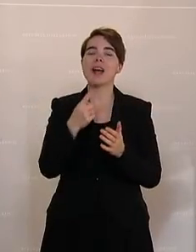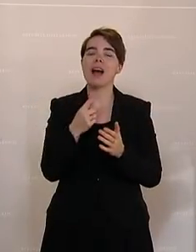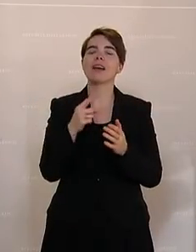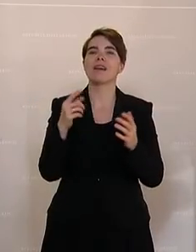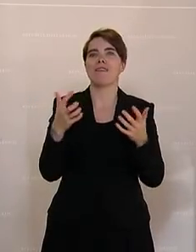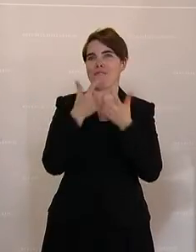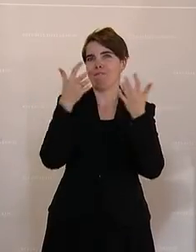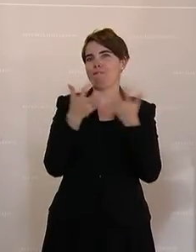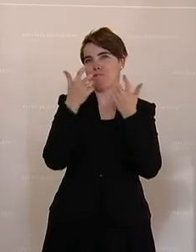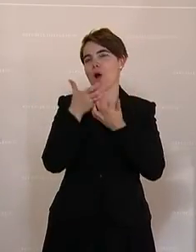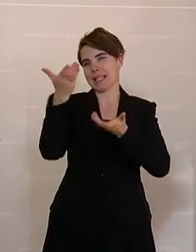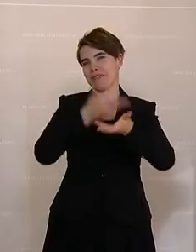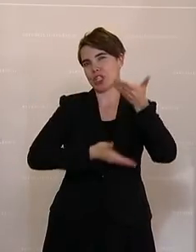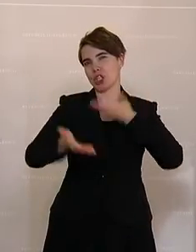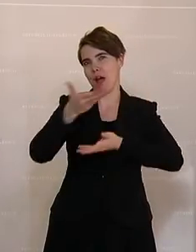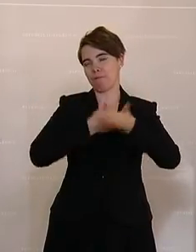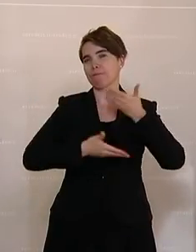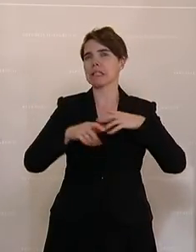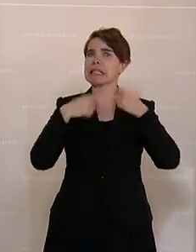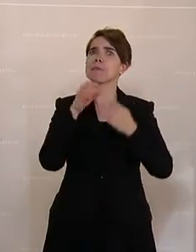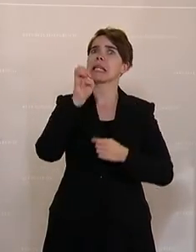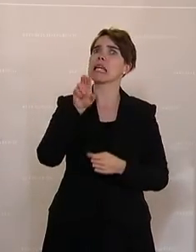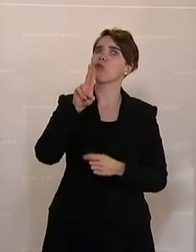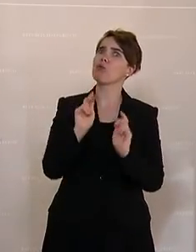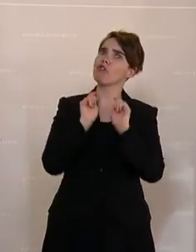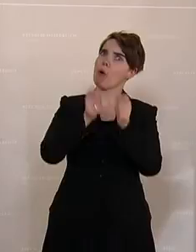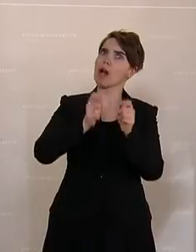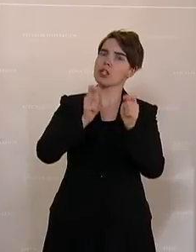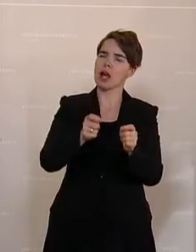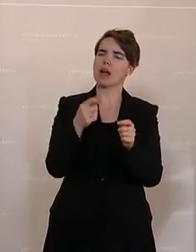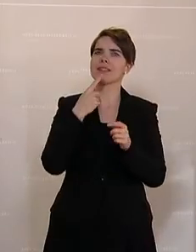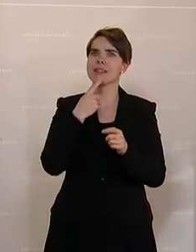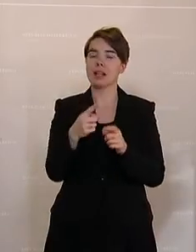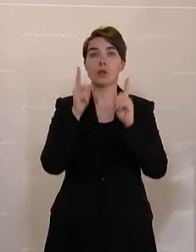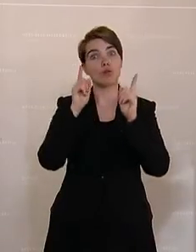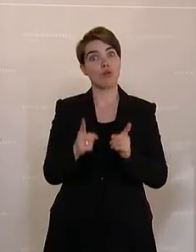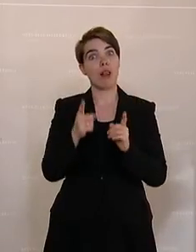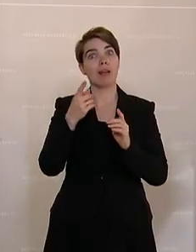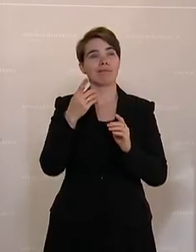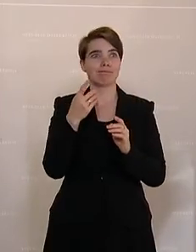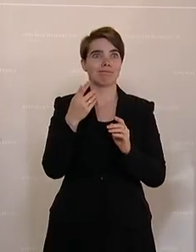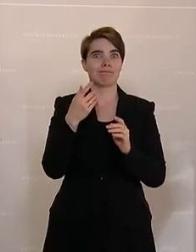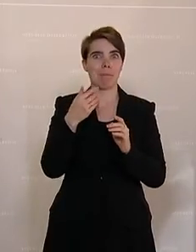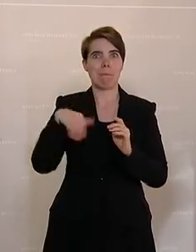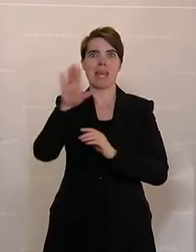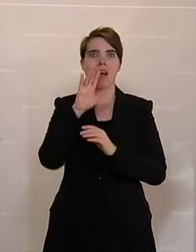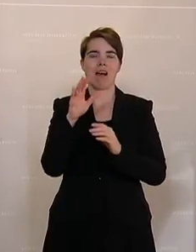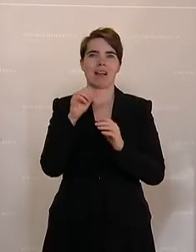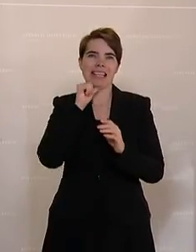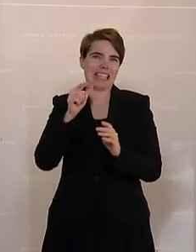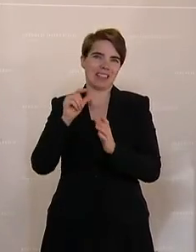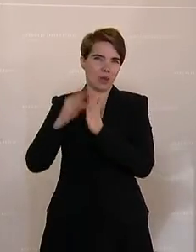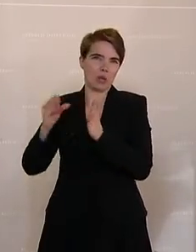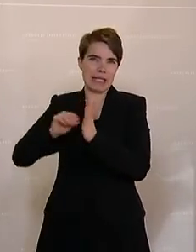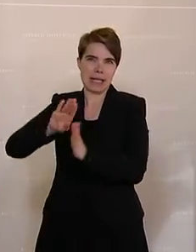Forstwirtschaft. Da gibt es einen EU-Vorschlag, der sagt, man sollte verstärkt außer Nutzung stellen. Wir wissen,